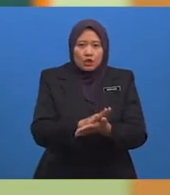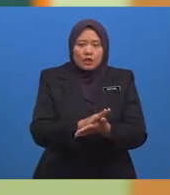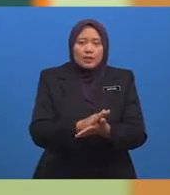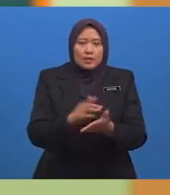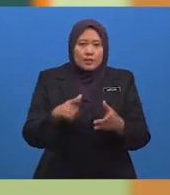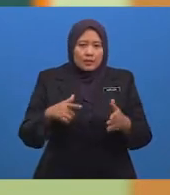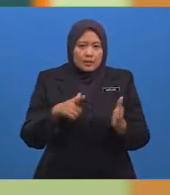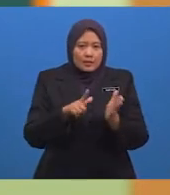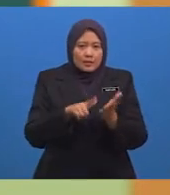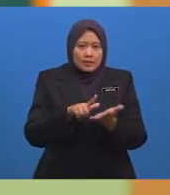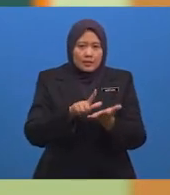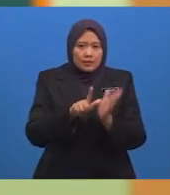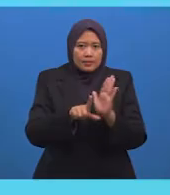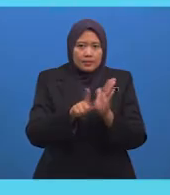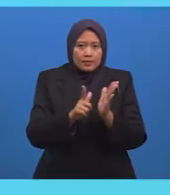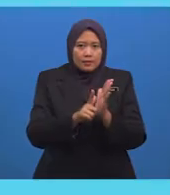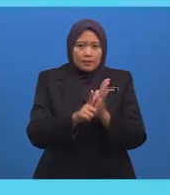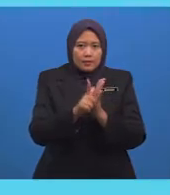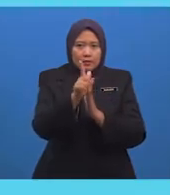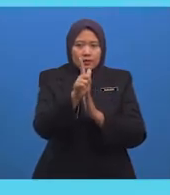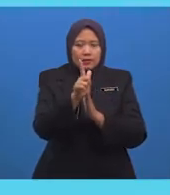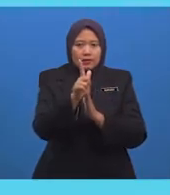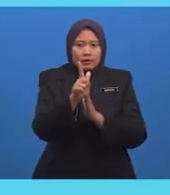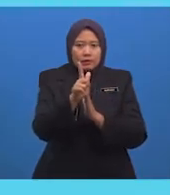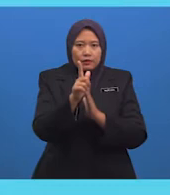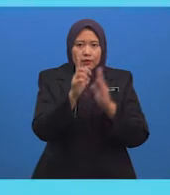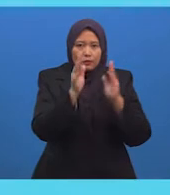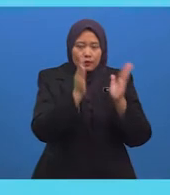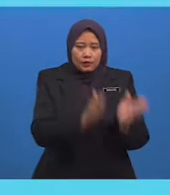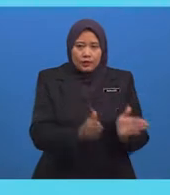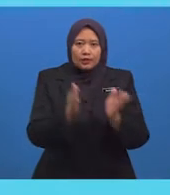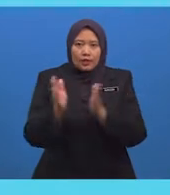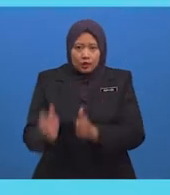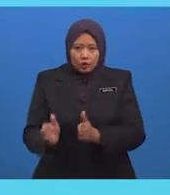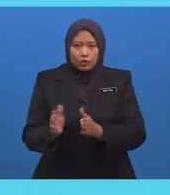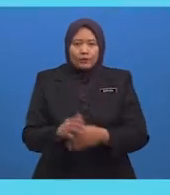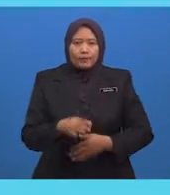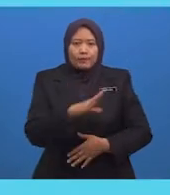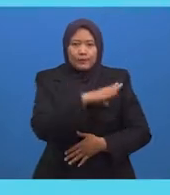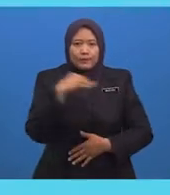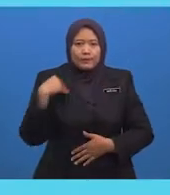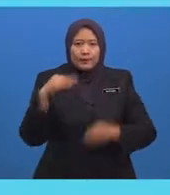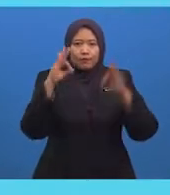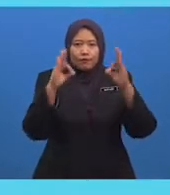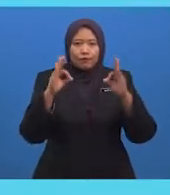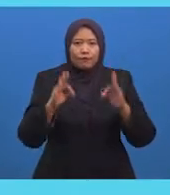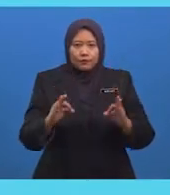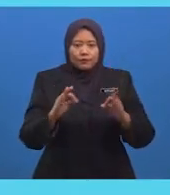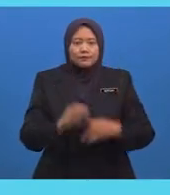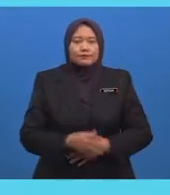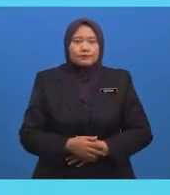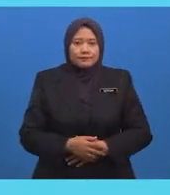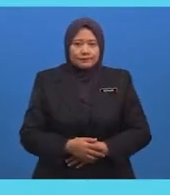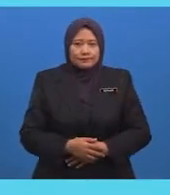Bersifat Formal Antara Institusi Pendidikan Pada Fasa Kedua Yang